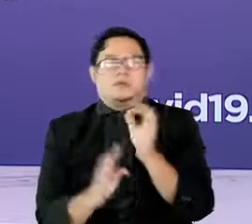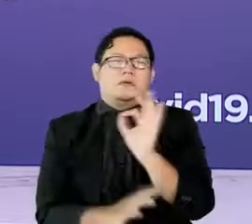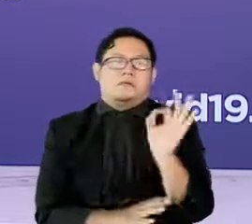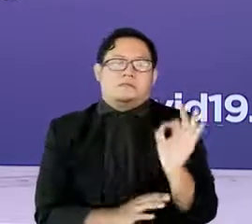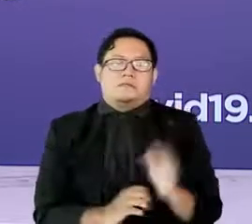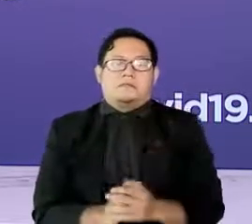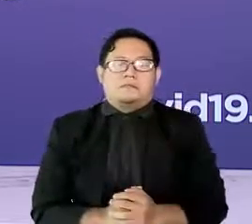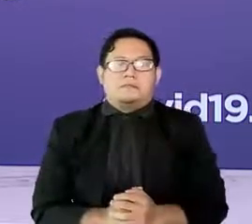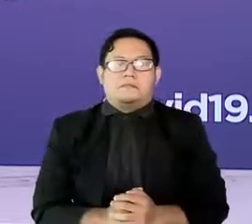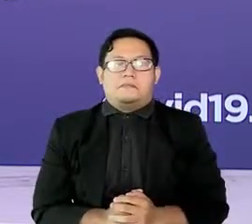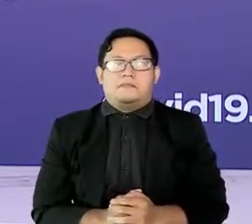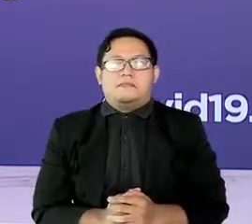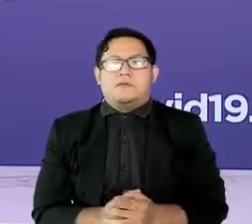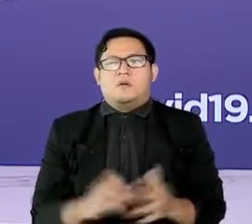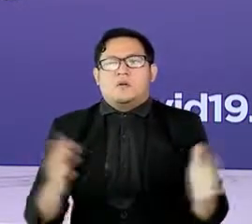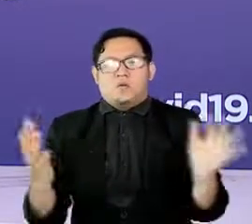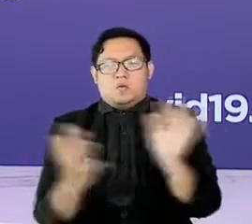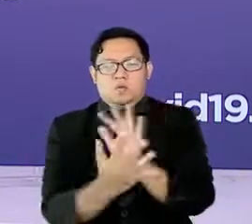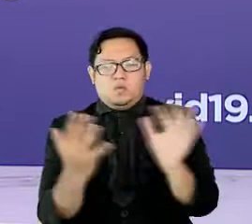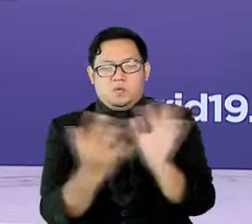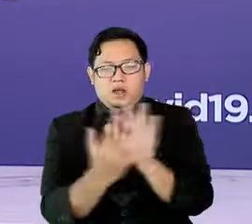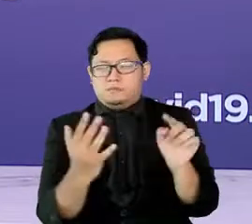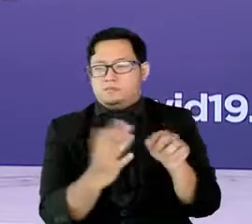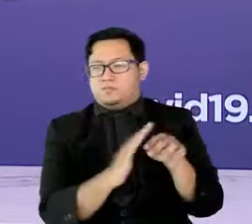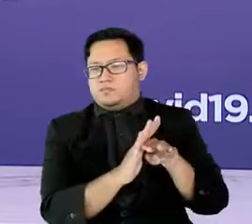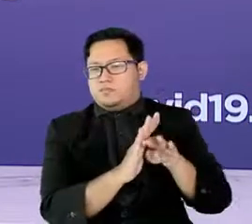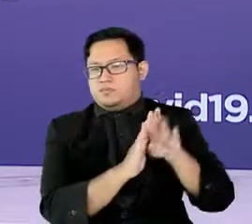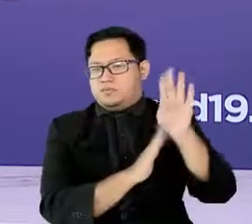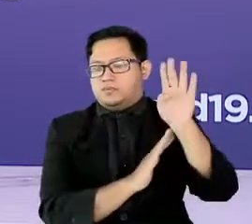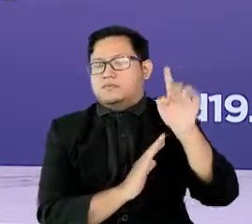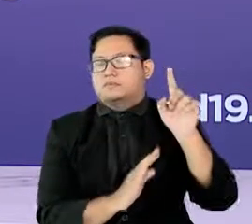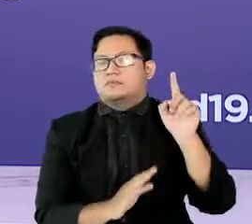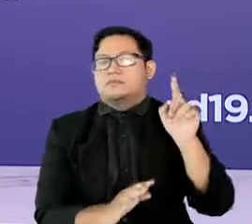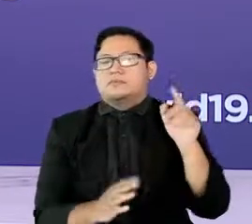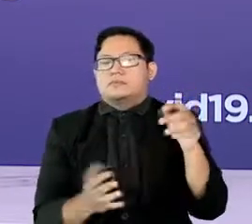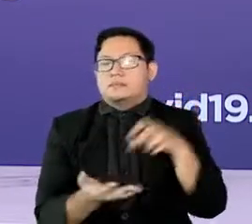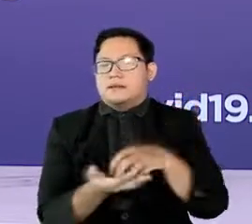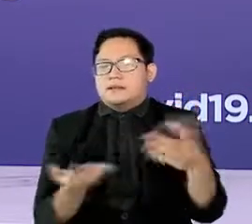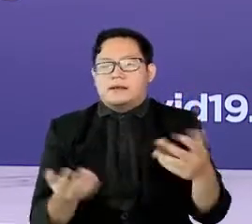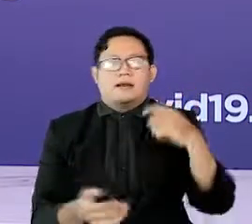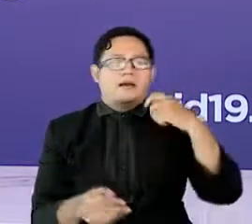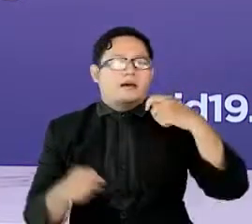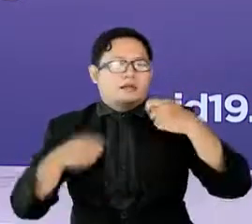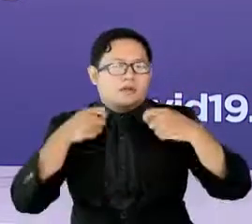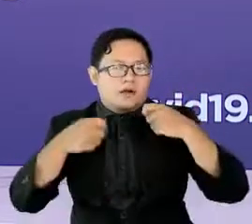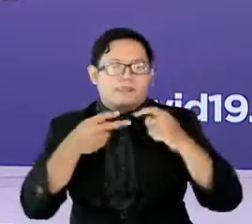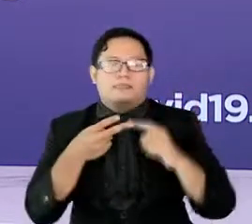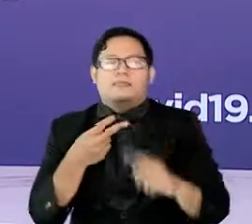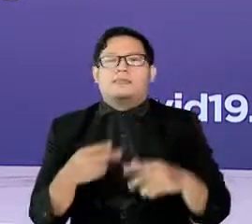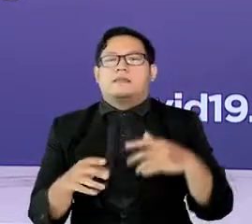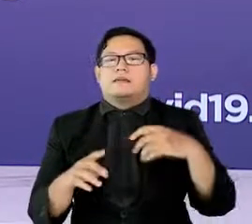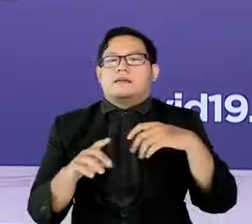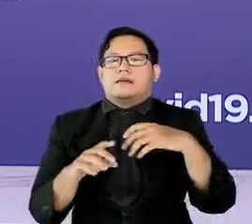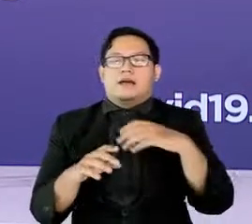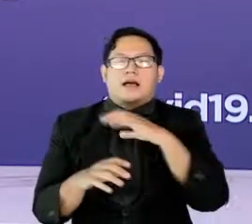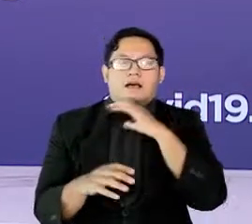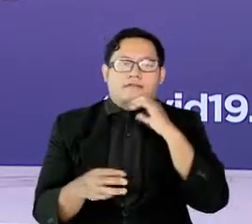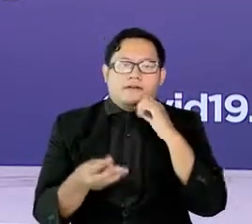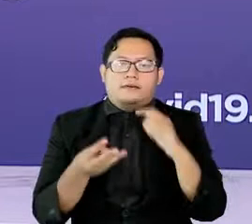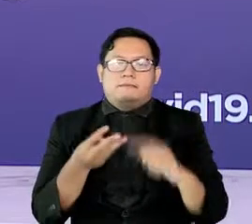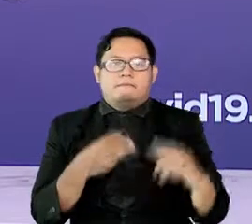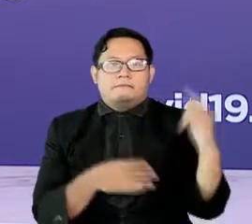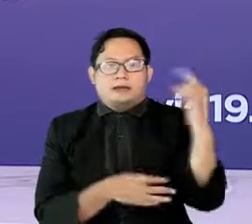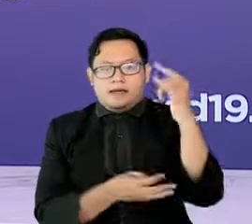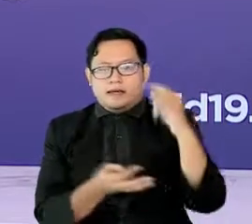-titik kerumunan yang memiliki tingkat ketidakpatuan yang tinggi diantaranya restoran, kedai, bandara, jalan